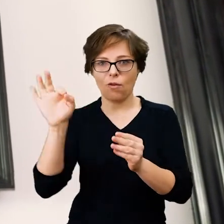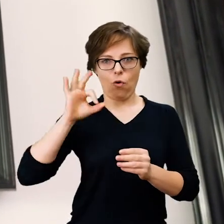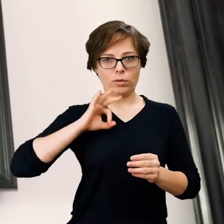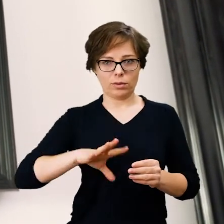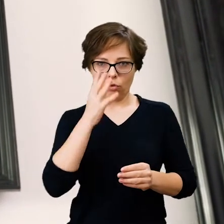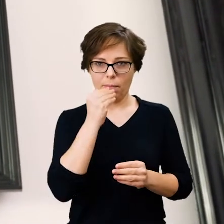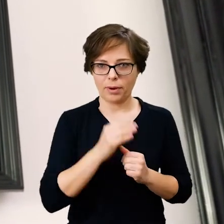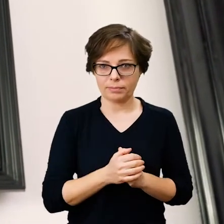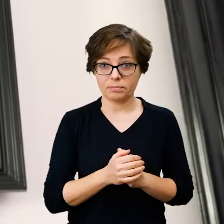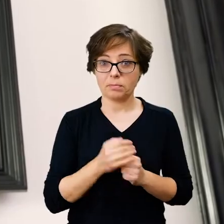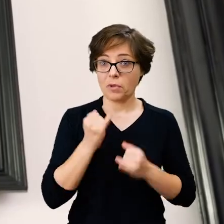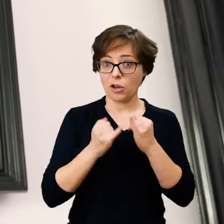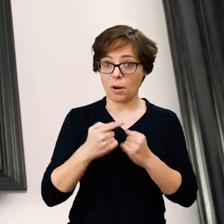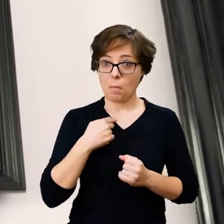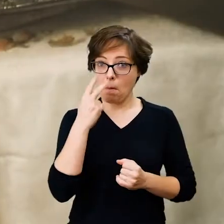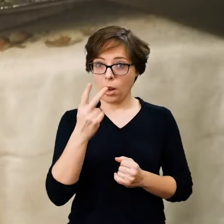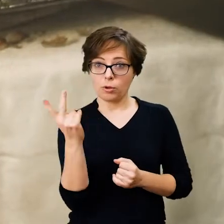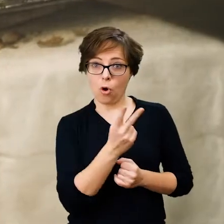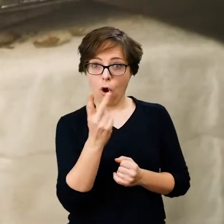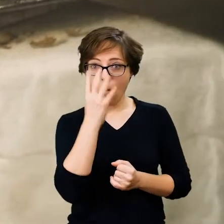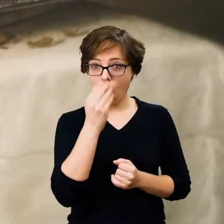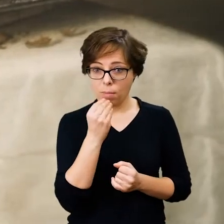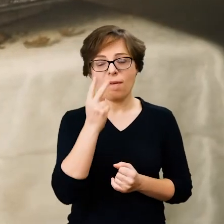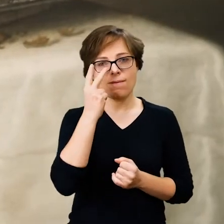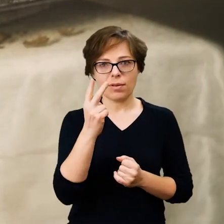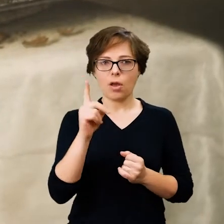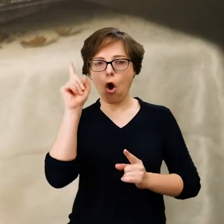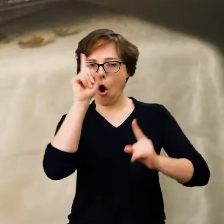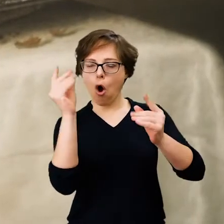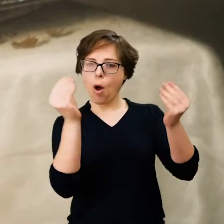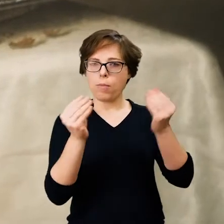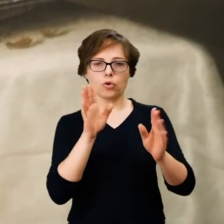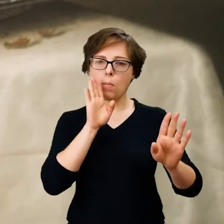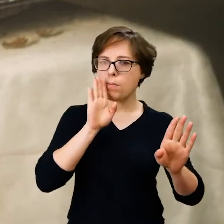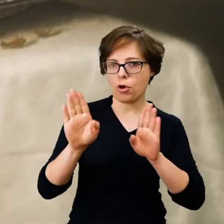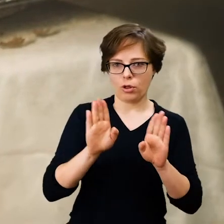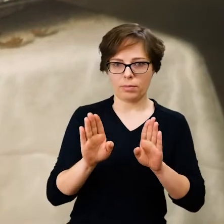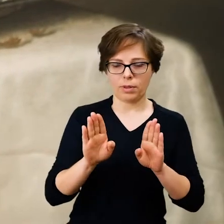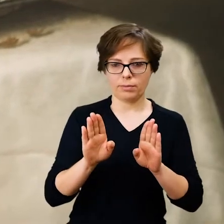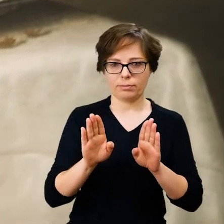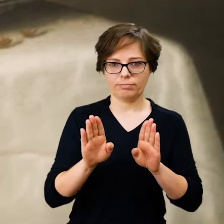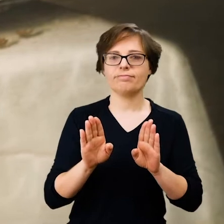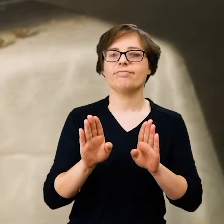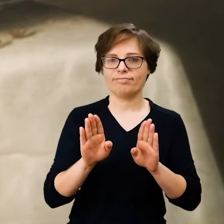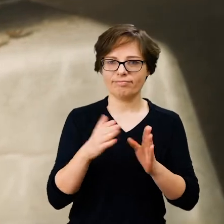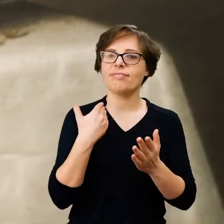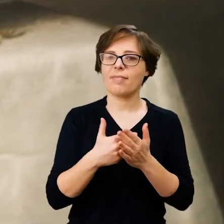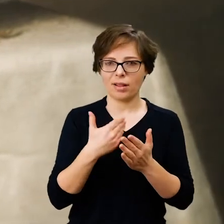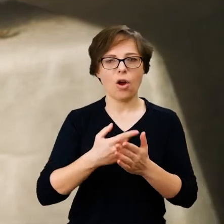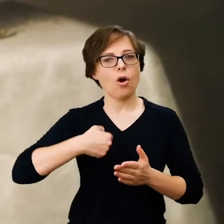przyglądamy się im obydwu, zauważamy podobieństwa kompozycyjne, które pozwalają nam